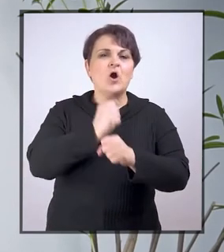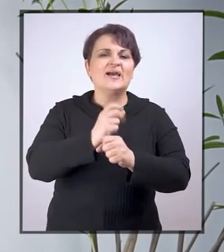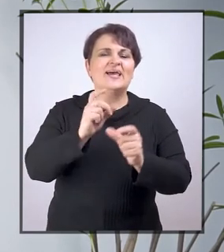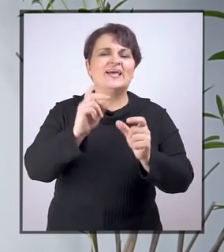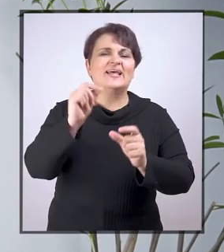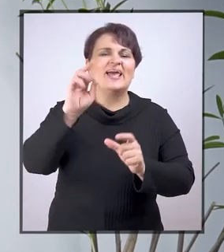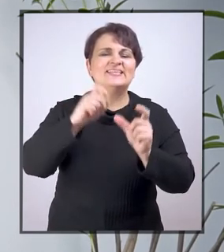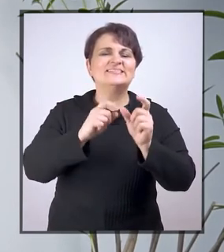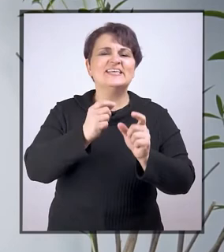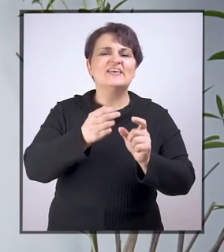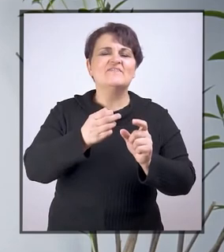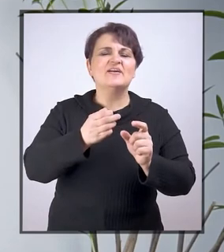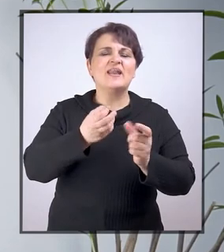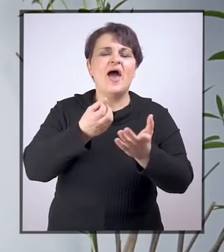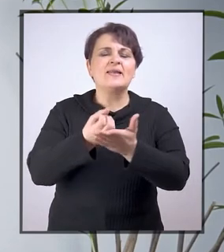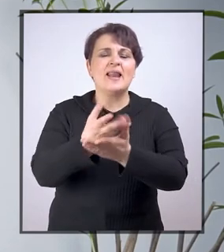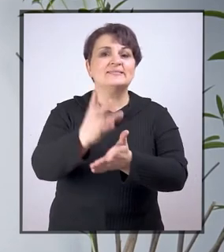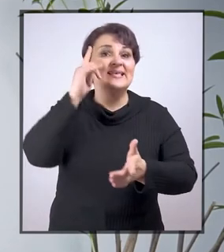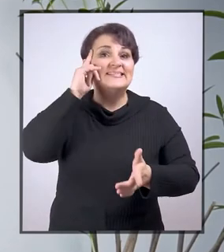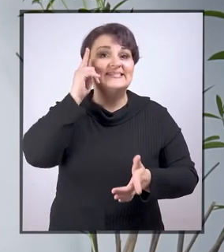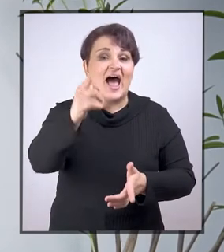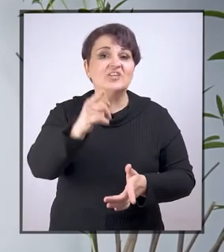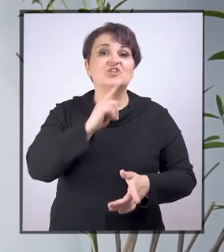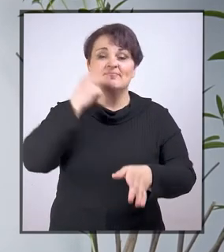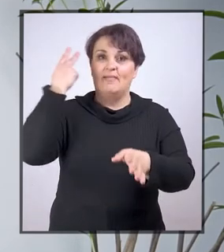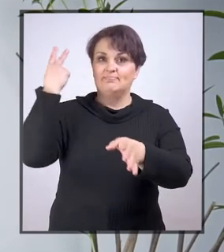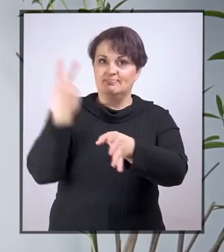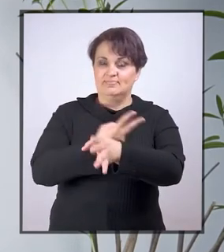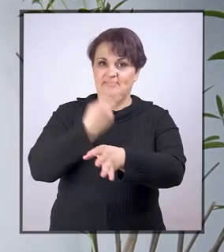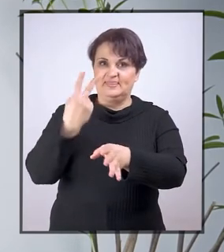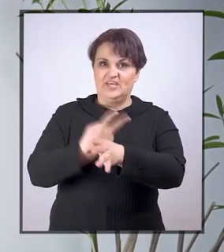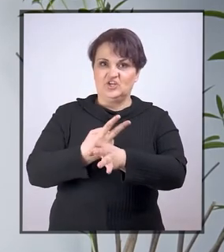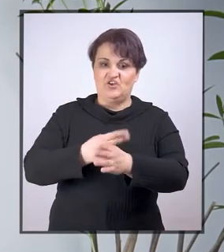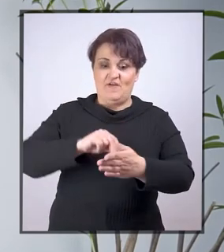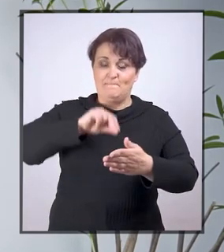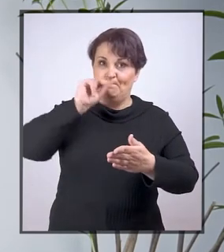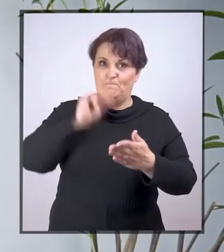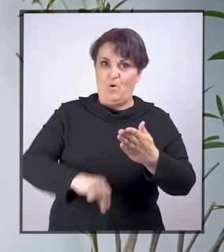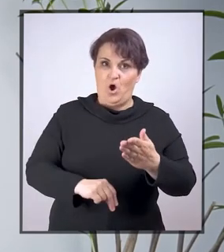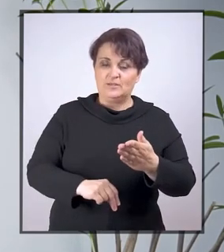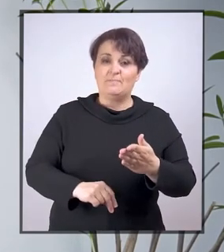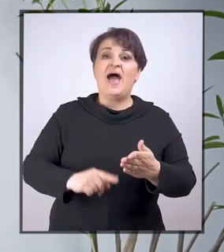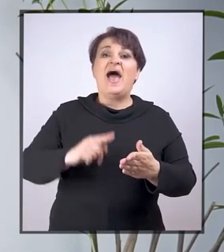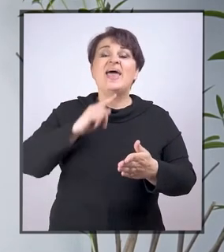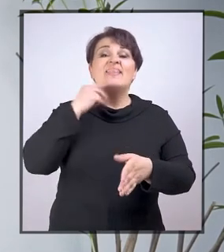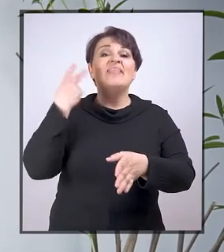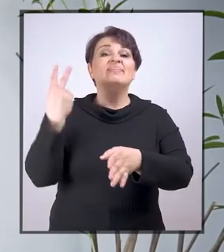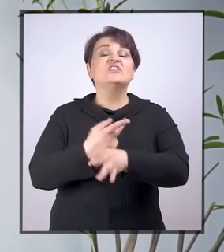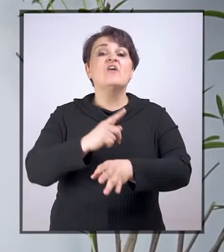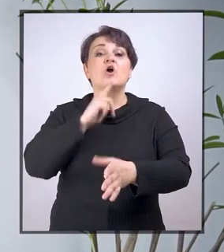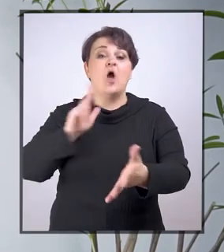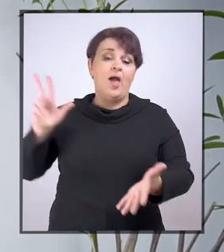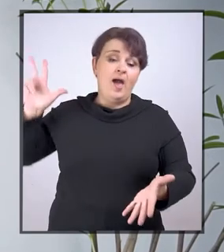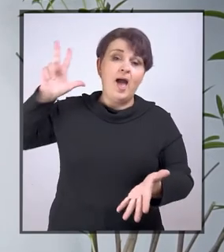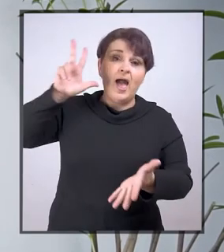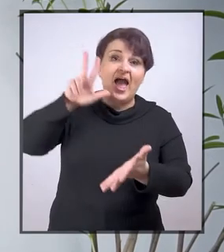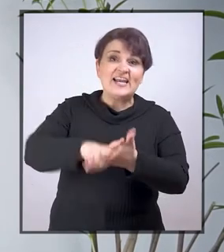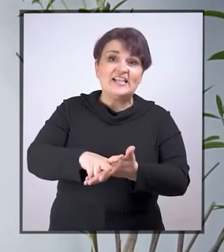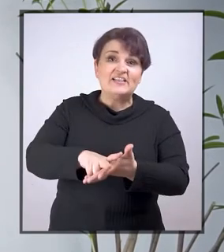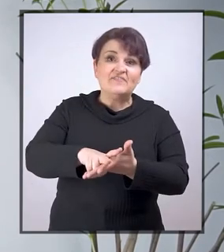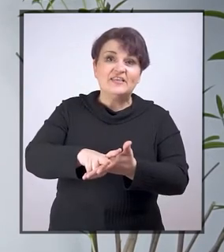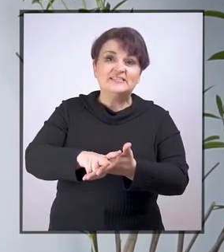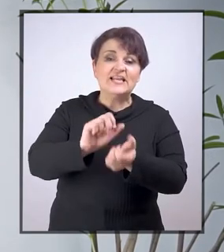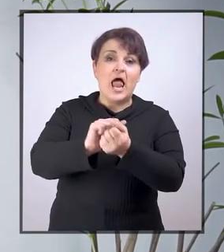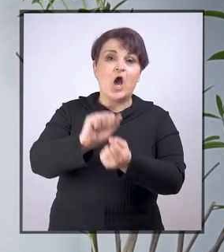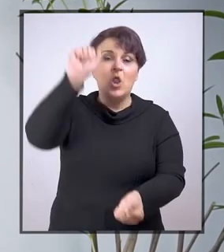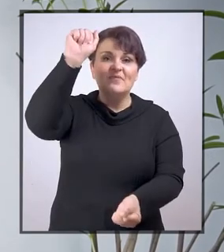Znači da država potpisnica, da država koja je ratificirala